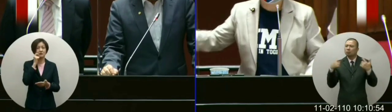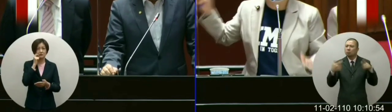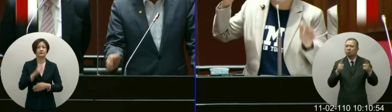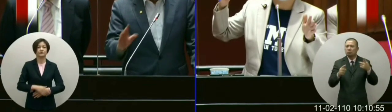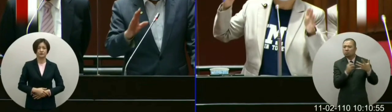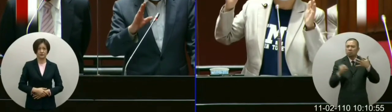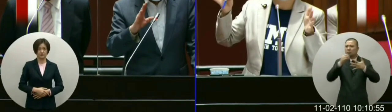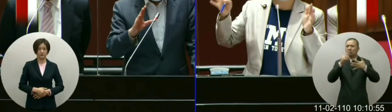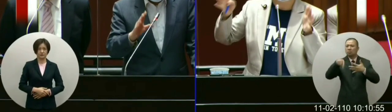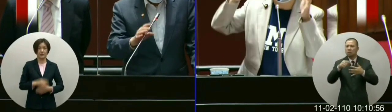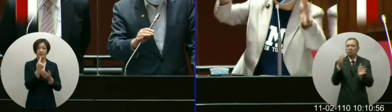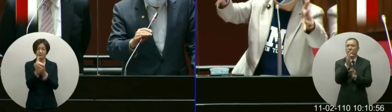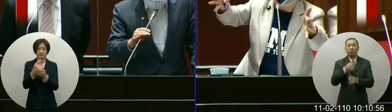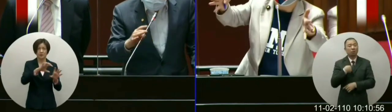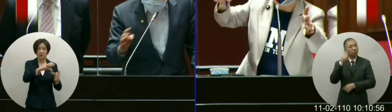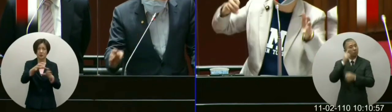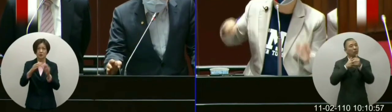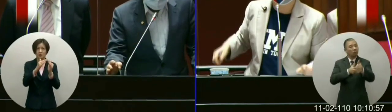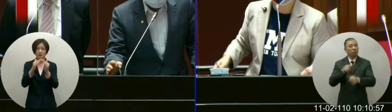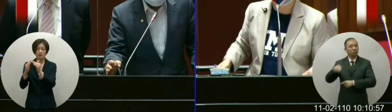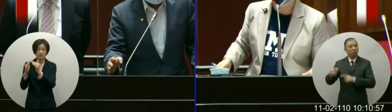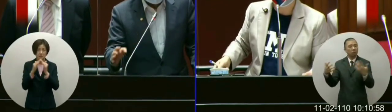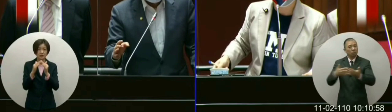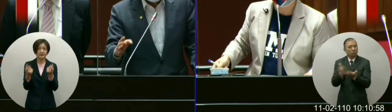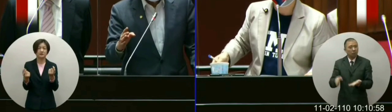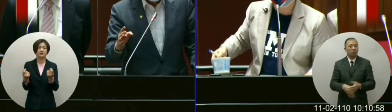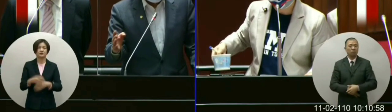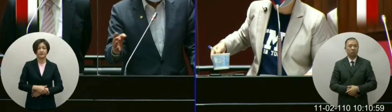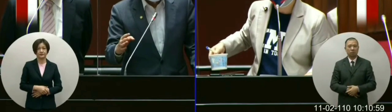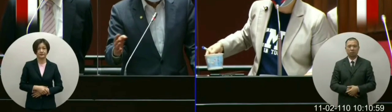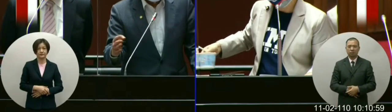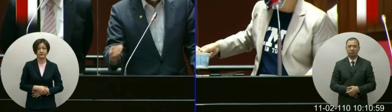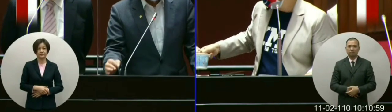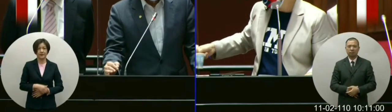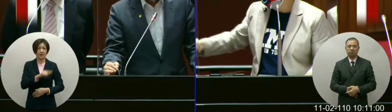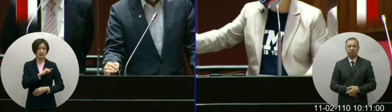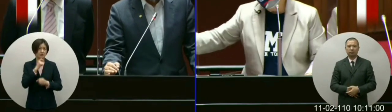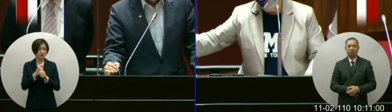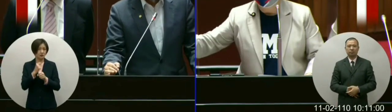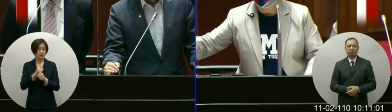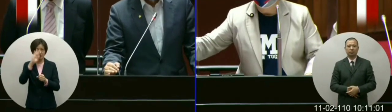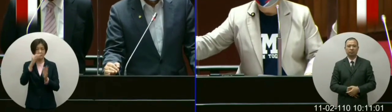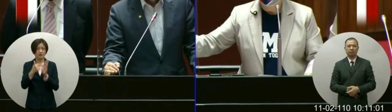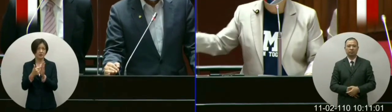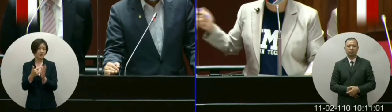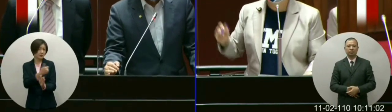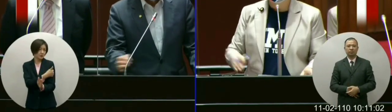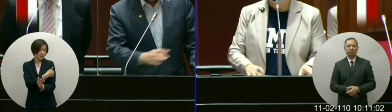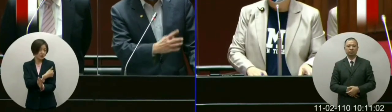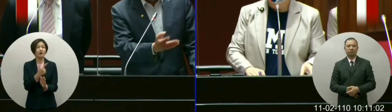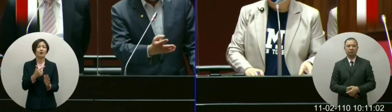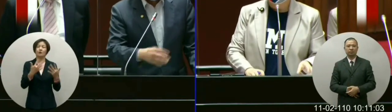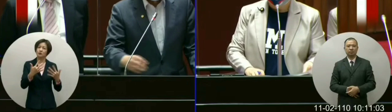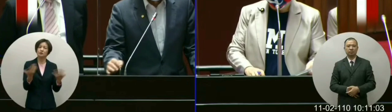我们是要请问现在党要解决他的问题每个国家有自制疫苗的都有这些类似的问题